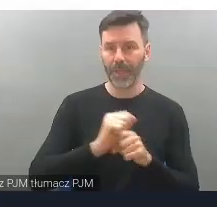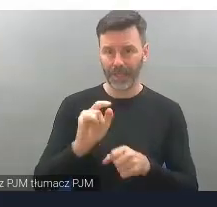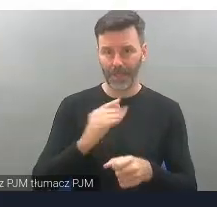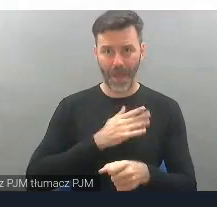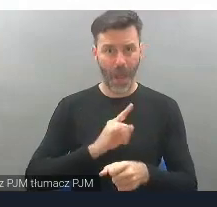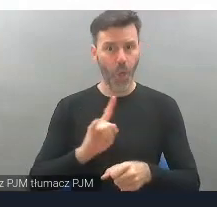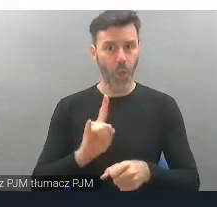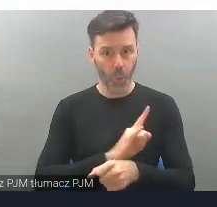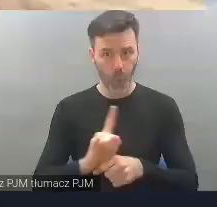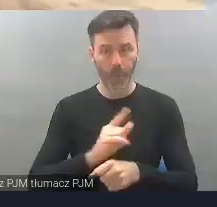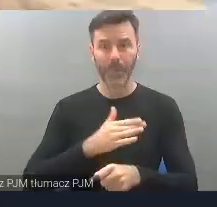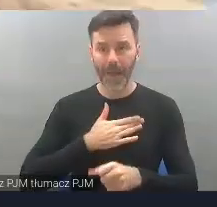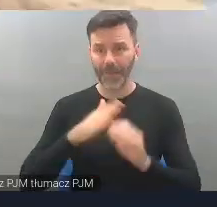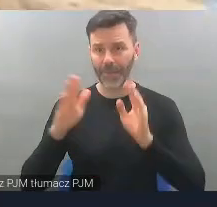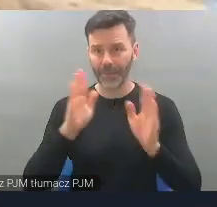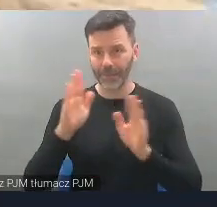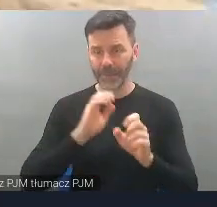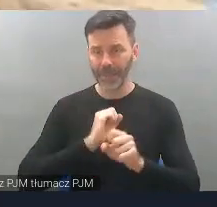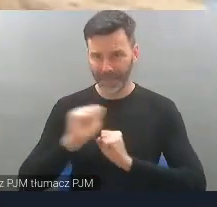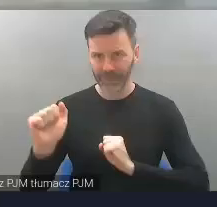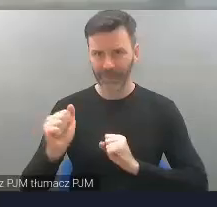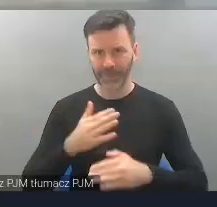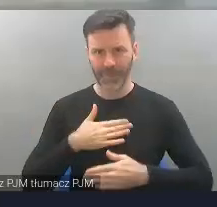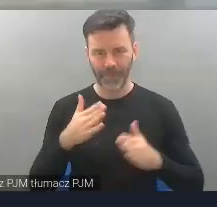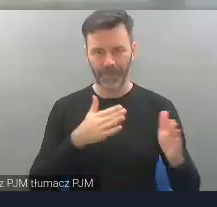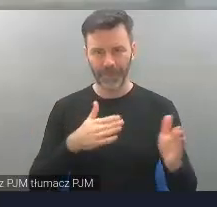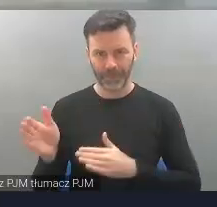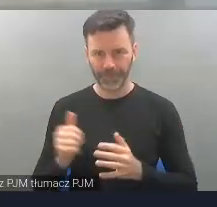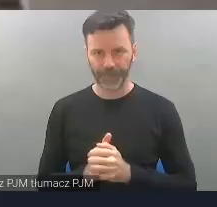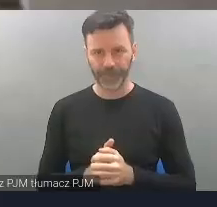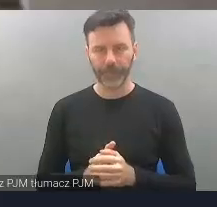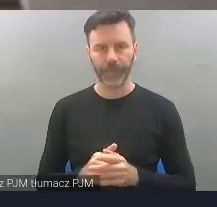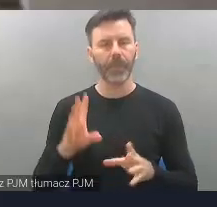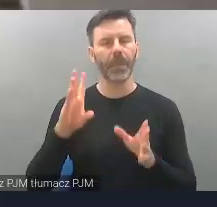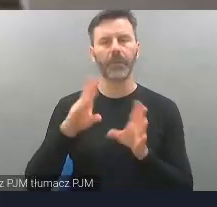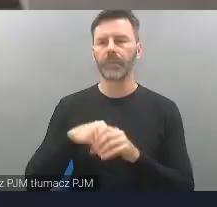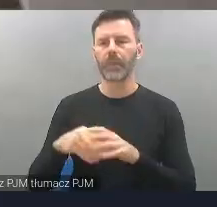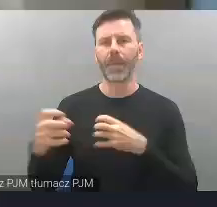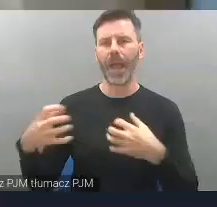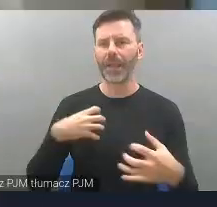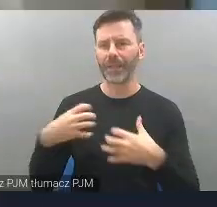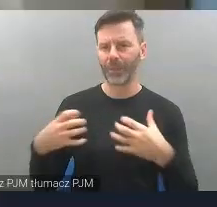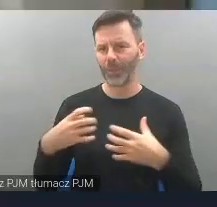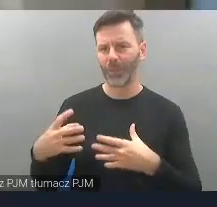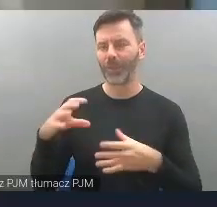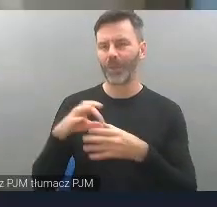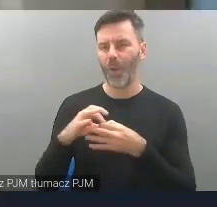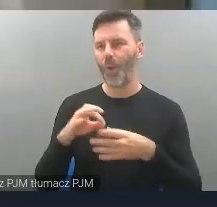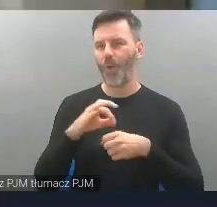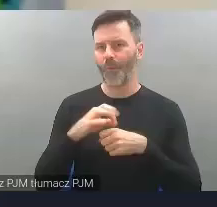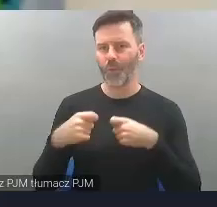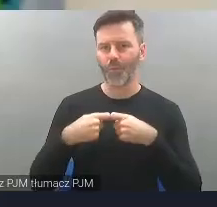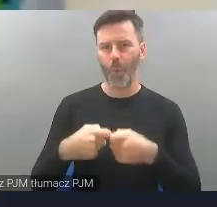związani z Galerią Art Brut współprowadzą galerię. Uczestniczyli w międzynarodowych projektach artystycznych, wystawiali swoje prace we